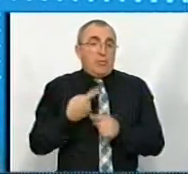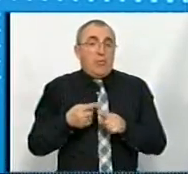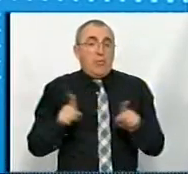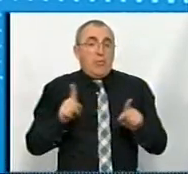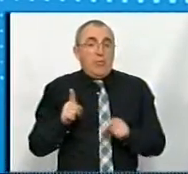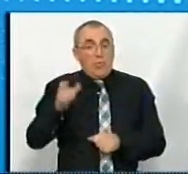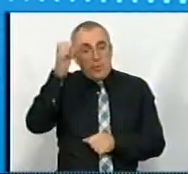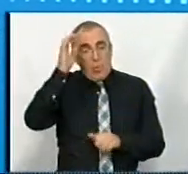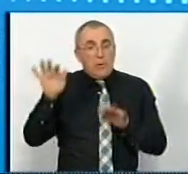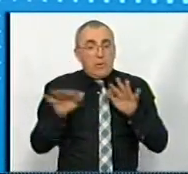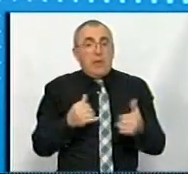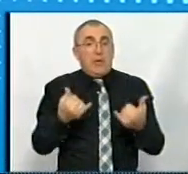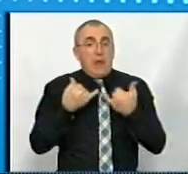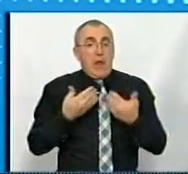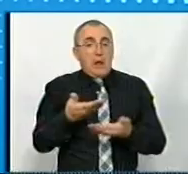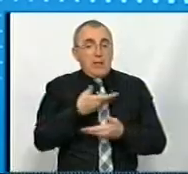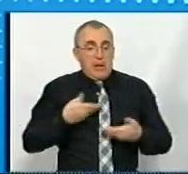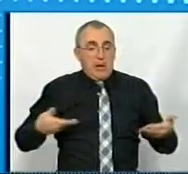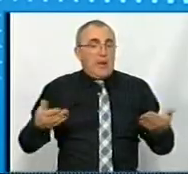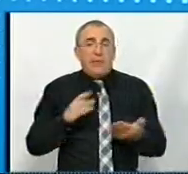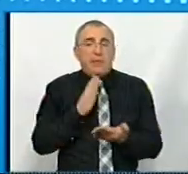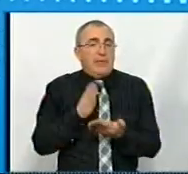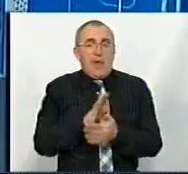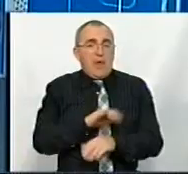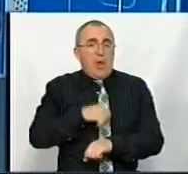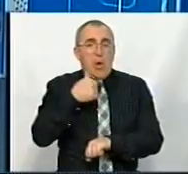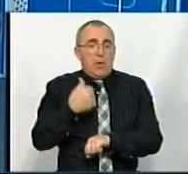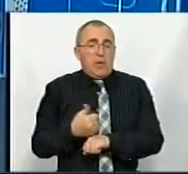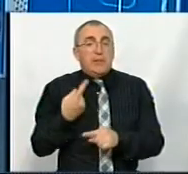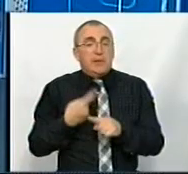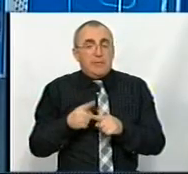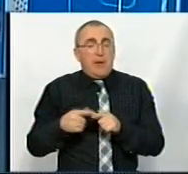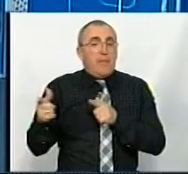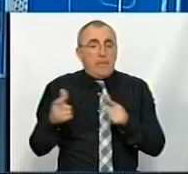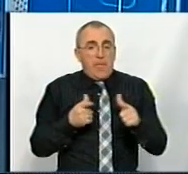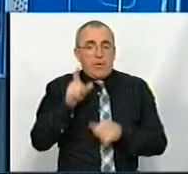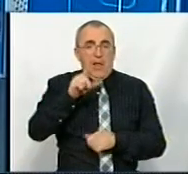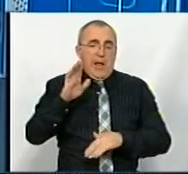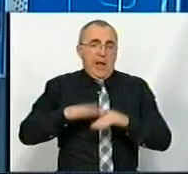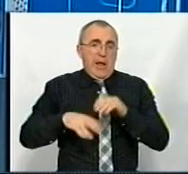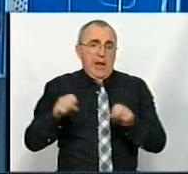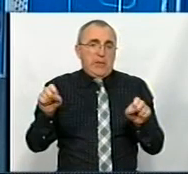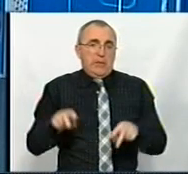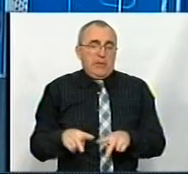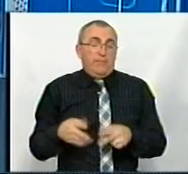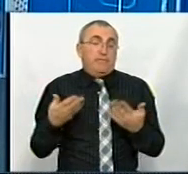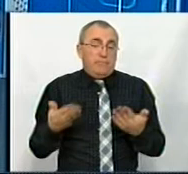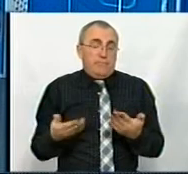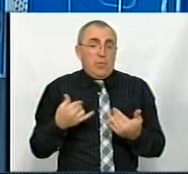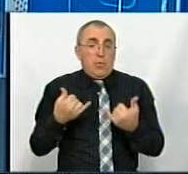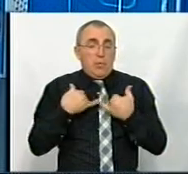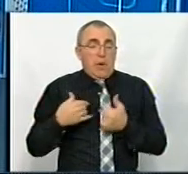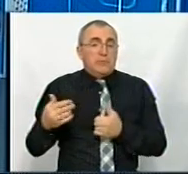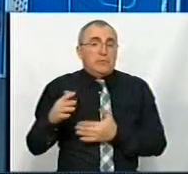наукова діяльність для нас, вона, ну, не є основною. Основна все-таки це підготовка кадрів. Тому от у нас